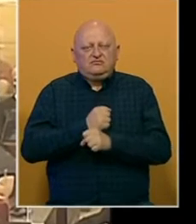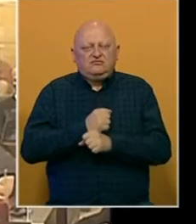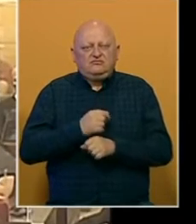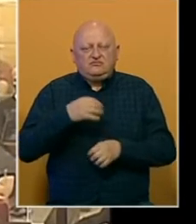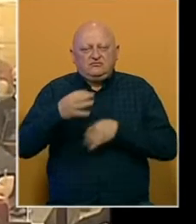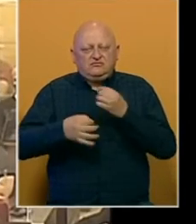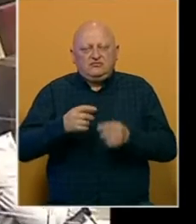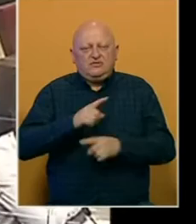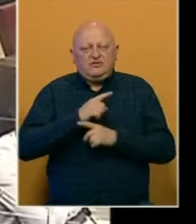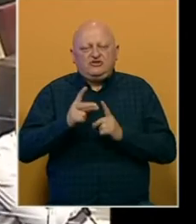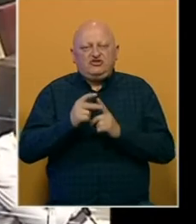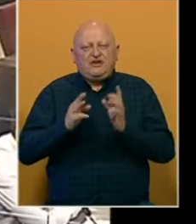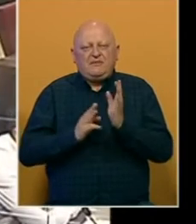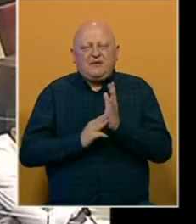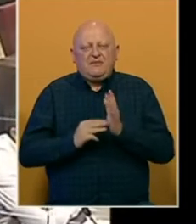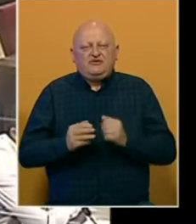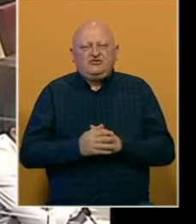istrazi o smrti Dženana Memić.